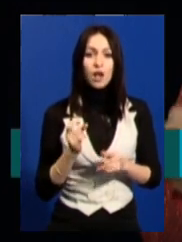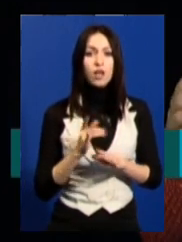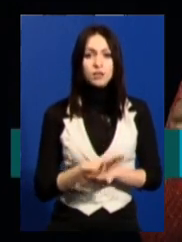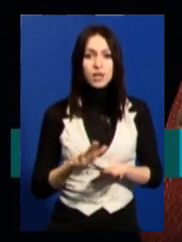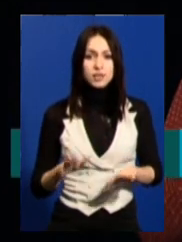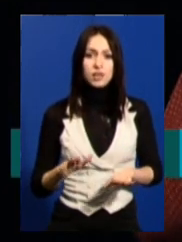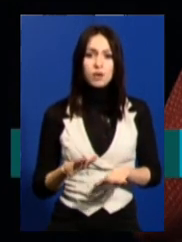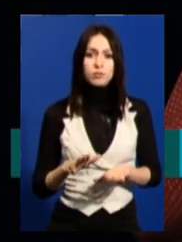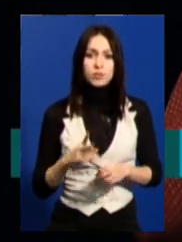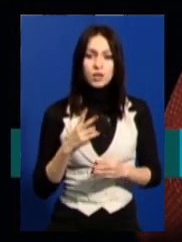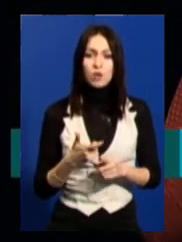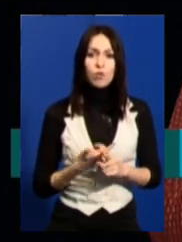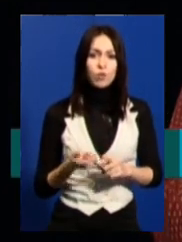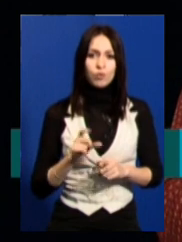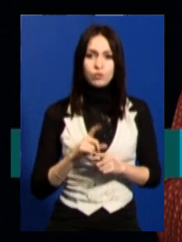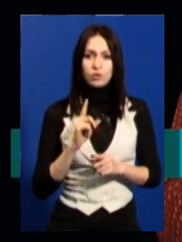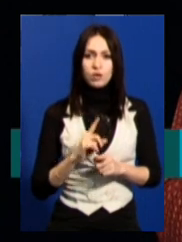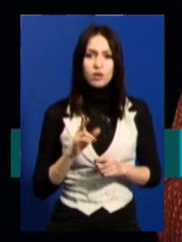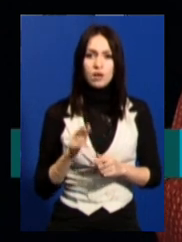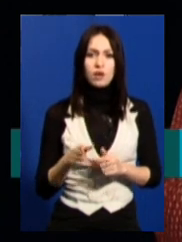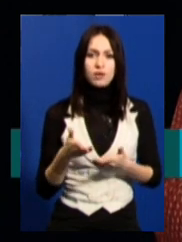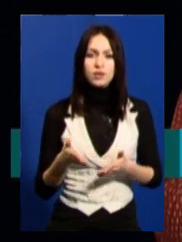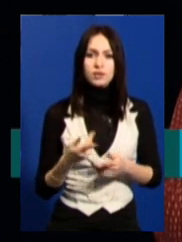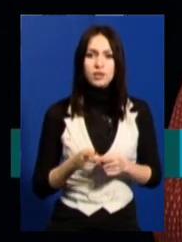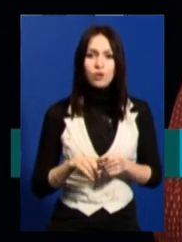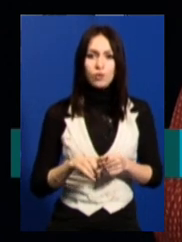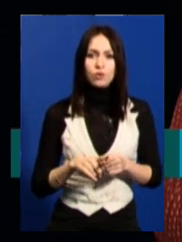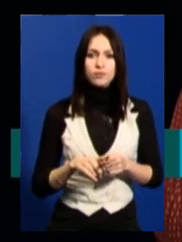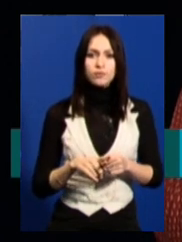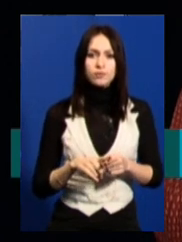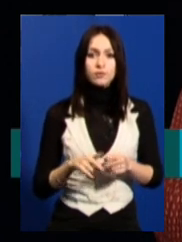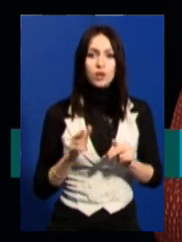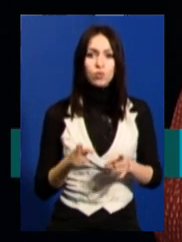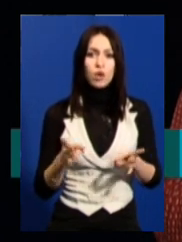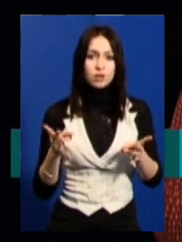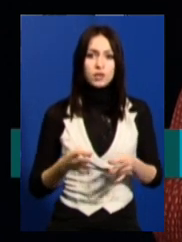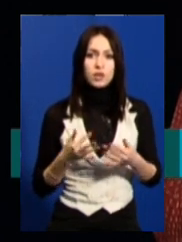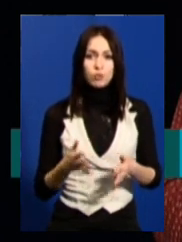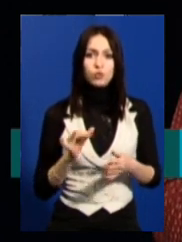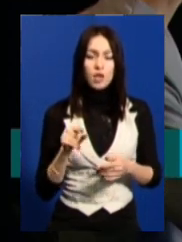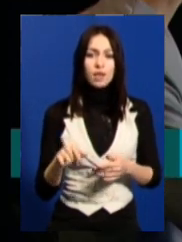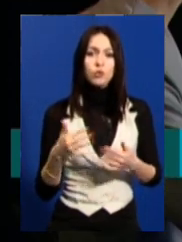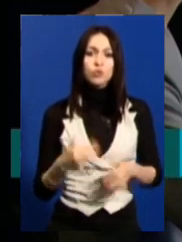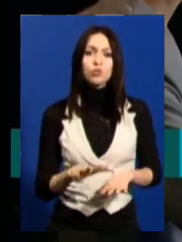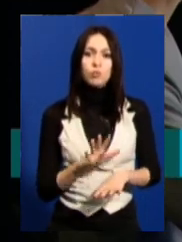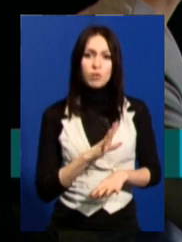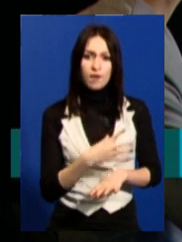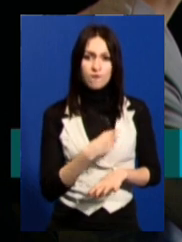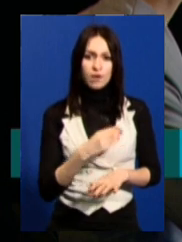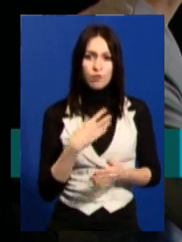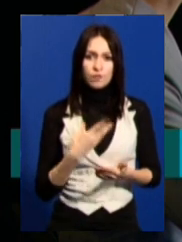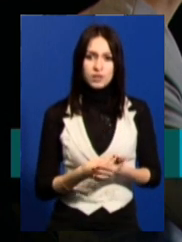зайшло як, ну, таке... Належне, Як належне, вони були вже у Львові свої,